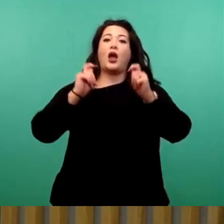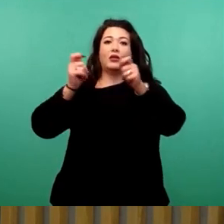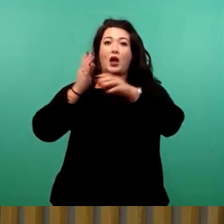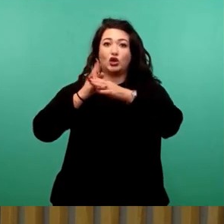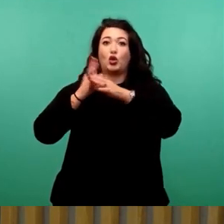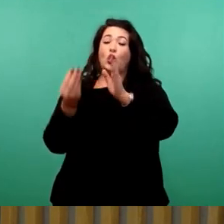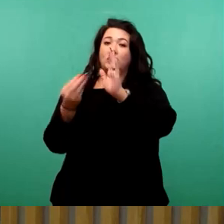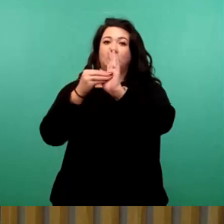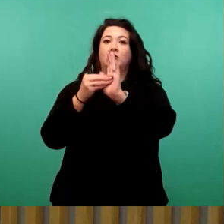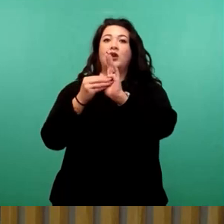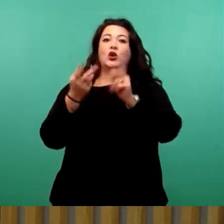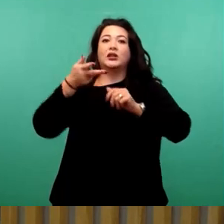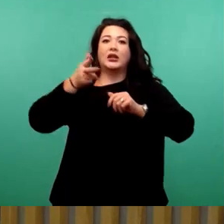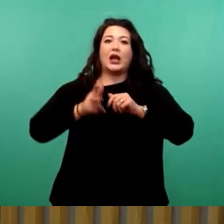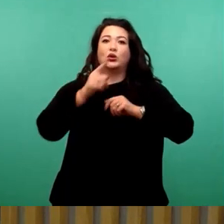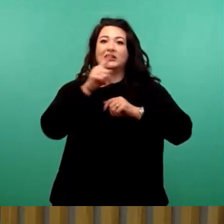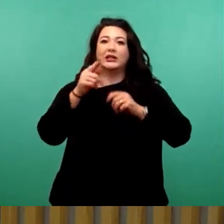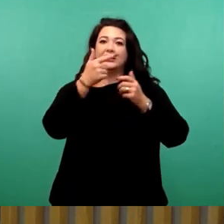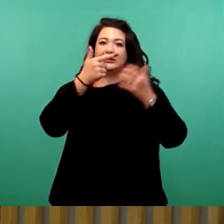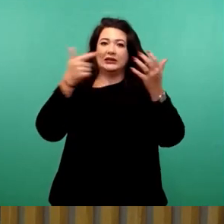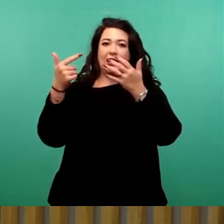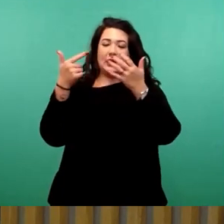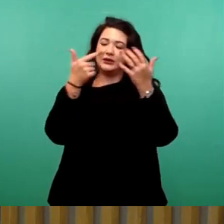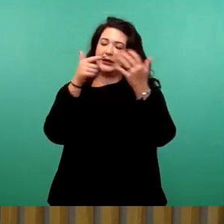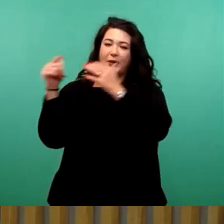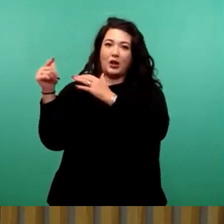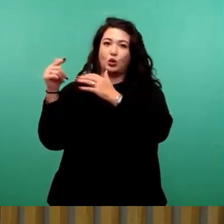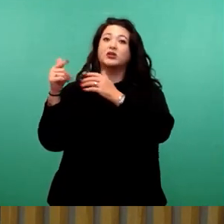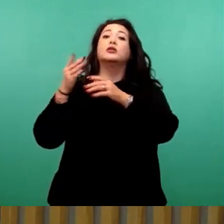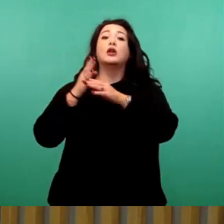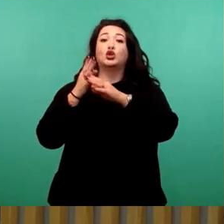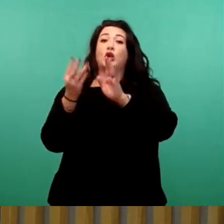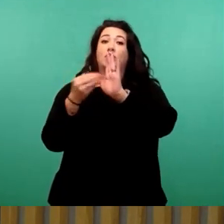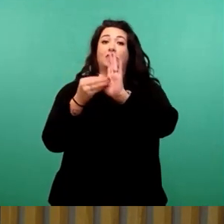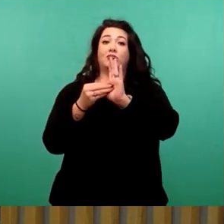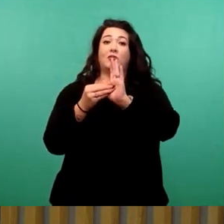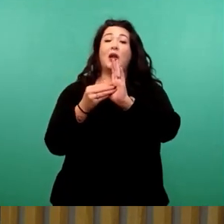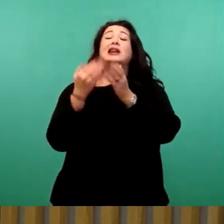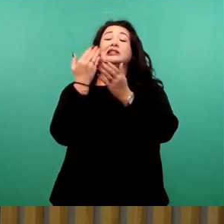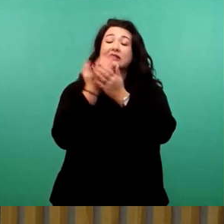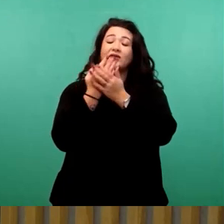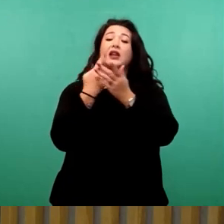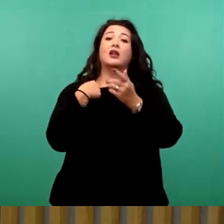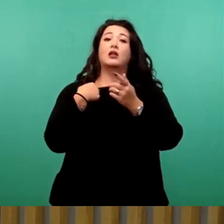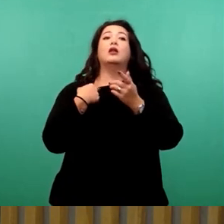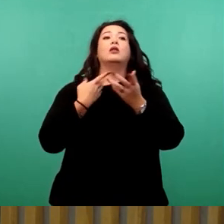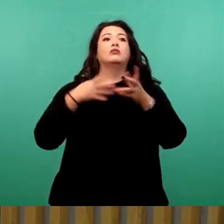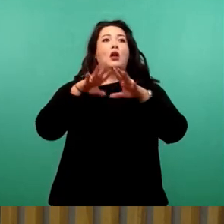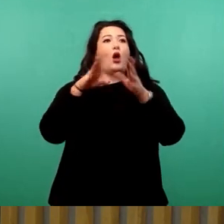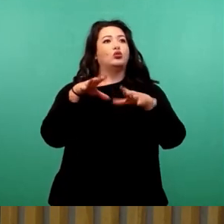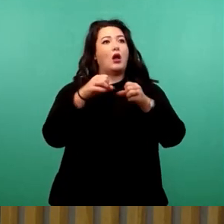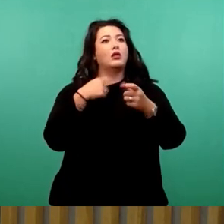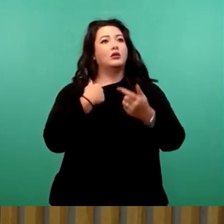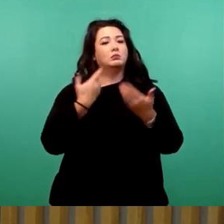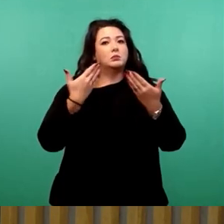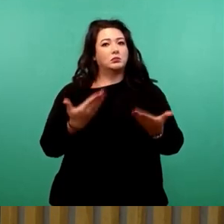die 307.000. Die Energiekosten sind an einem anderen Punkt untergebracht und deshalb haben wir guten Gewissens diesen Haushalt an dieser Stelle so